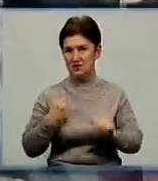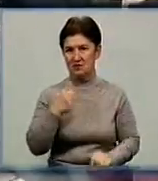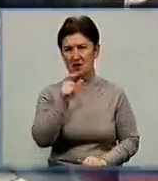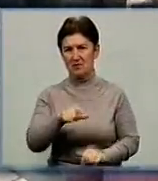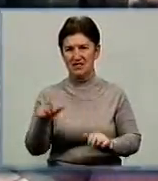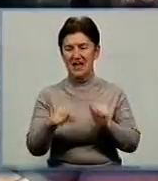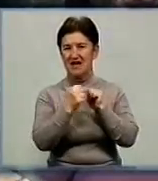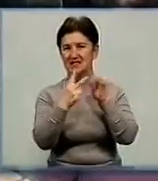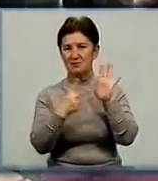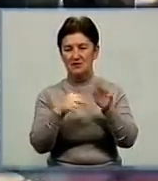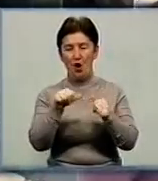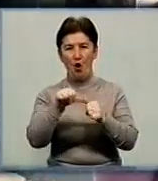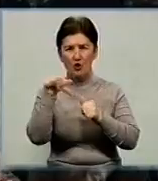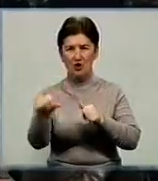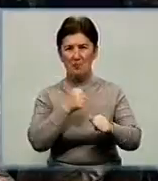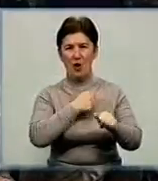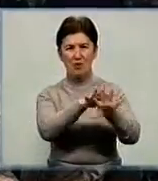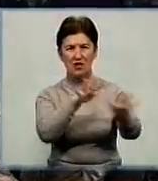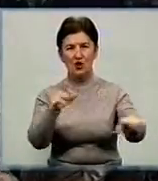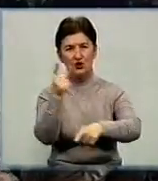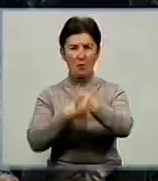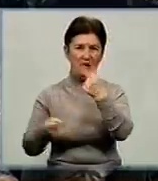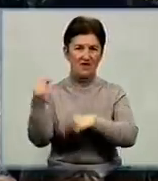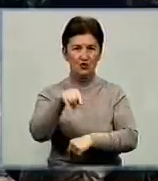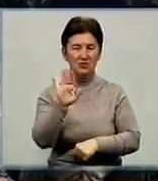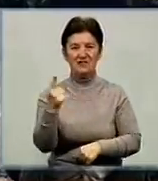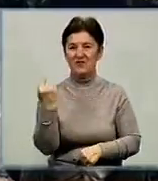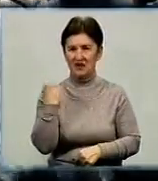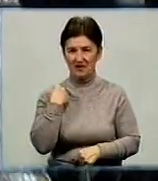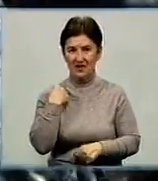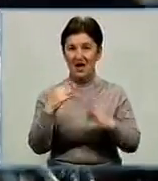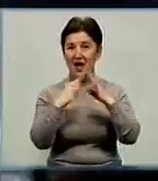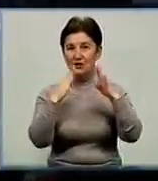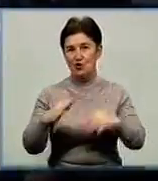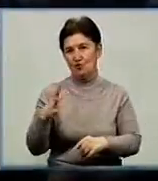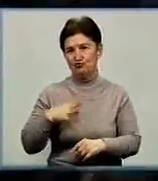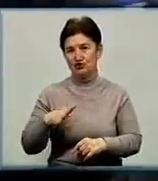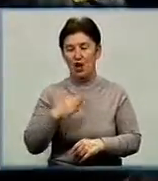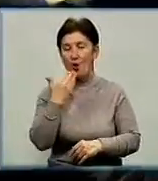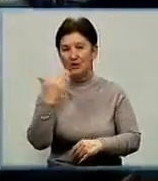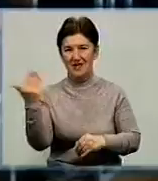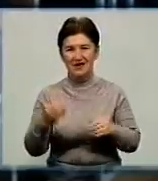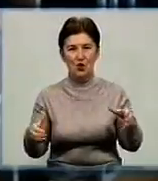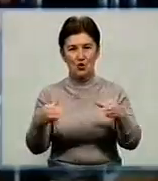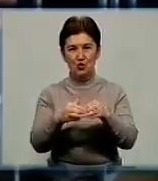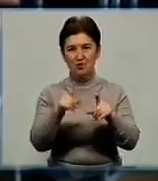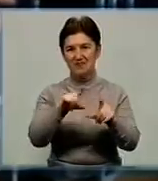восьмеро бійців 17-го окремого мотопіхотного батальйону повернулись у Кіровоград. Додому чекають останню групу захисників.